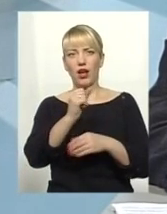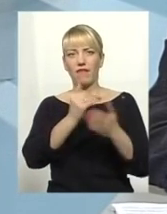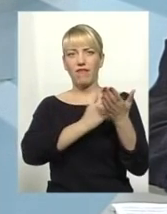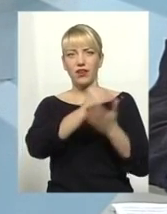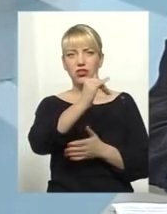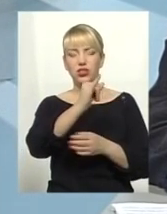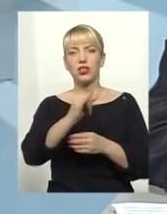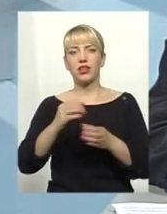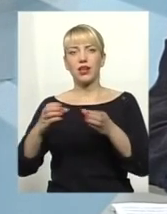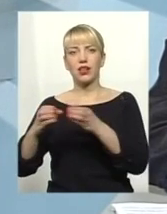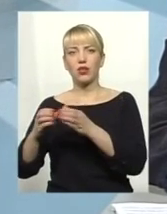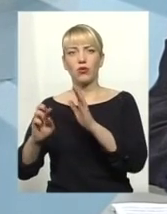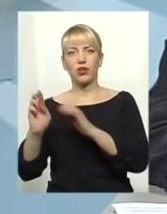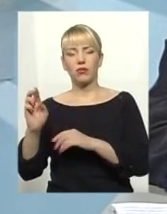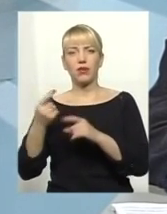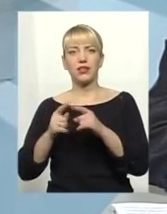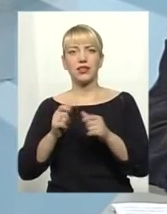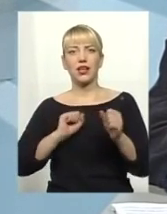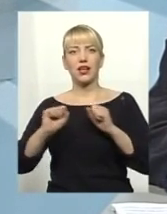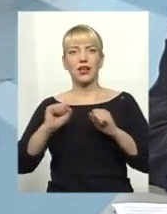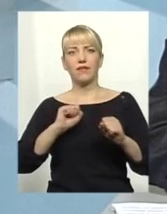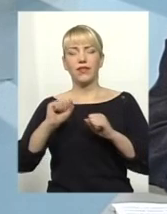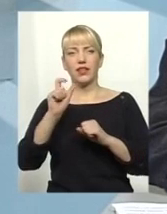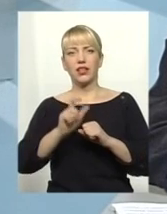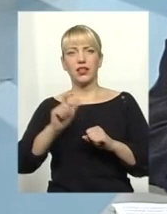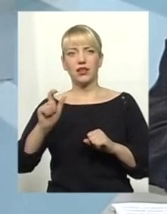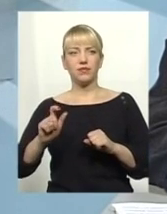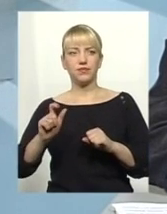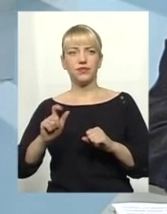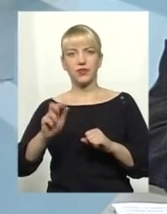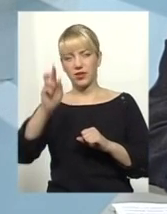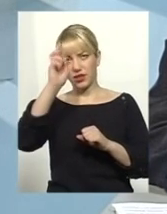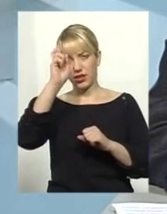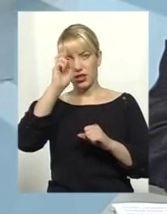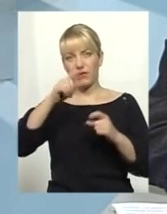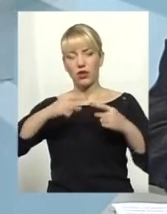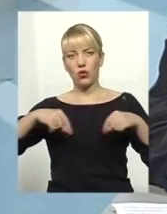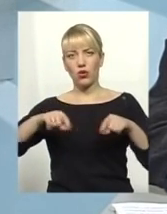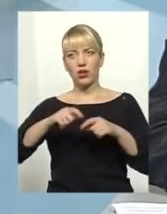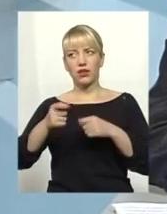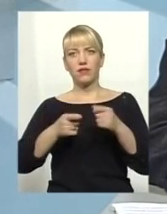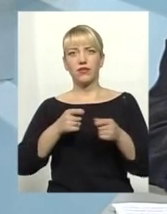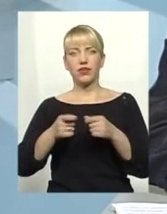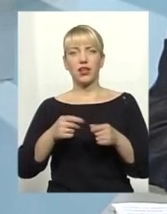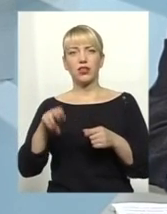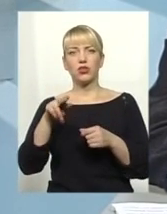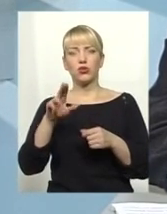категорії Б – це керівники державних органів влади. Щодо кількості я не буду точно